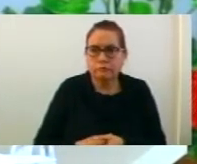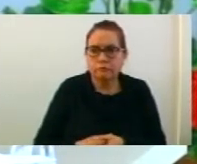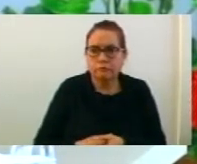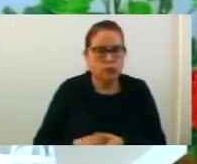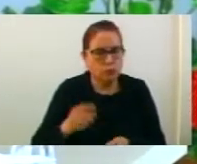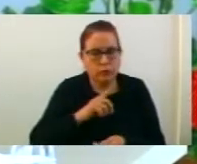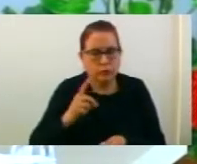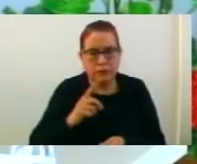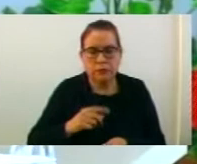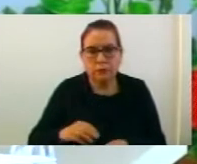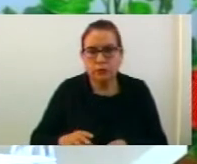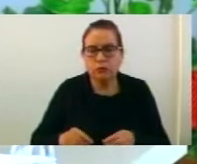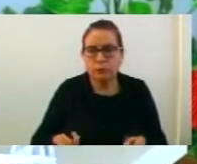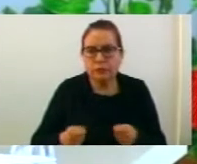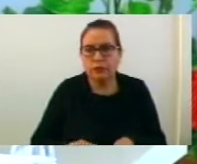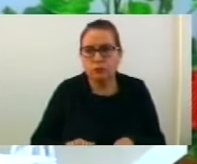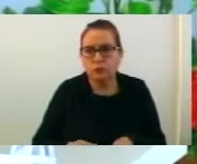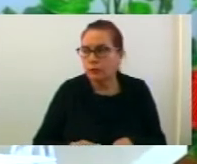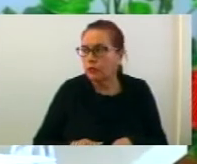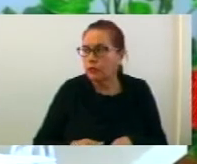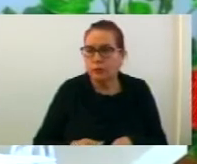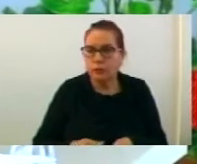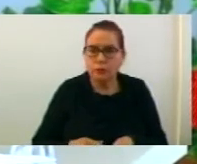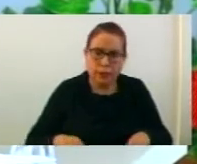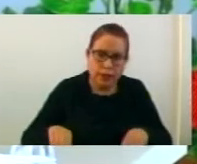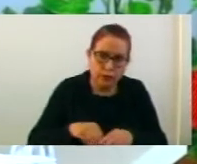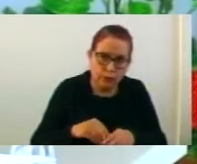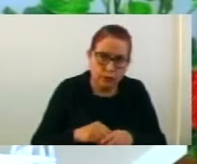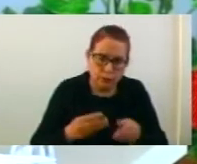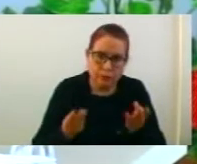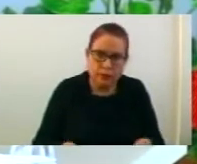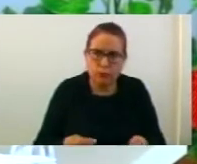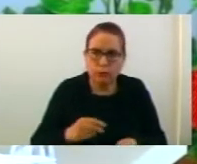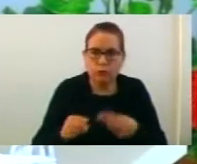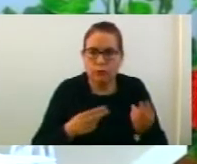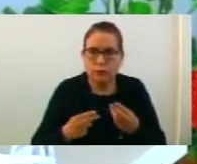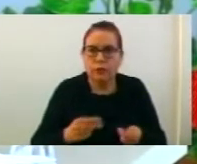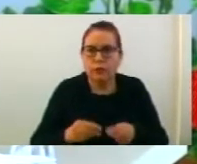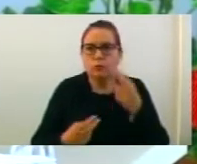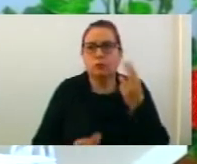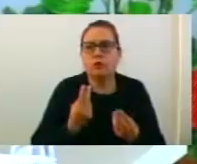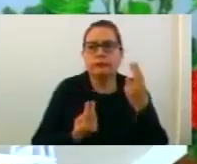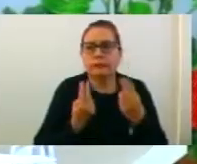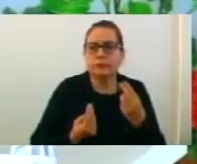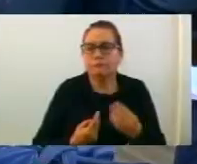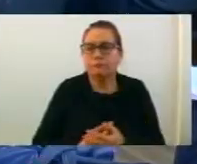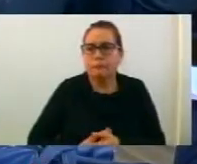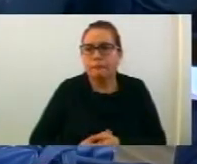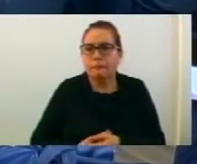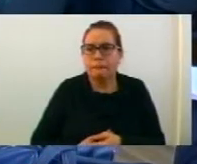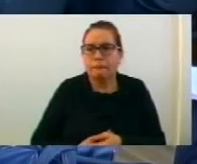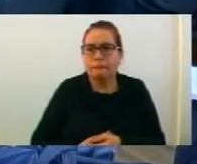Доколко никој не бае разбор, го заключувам претрасот и анексот со прелог од комисијата го ставам на гласни. Кој е за?